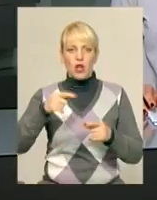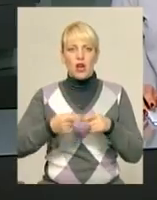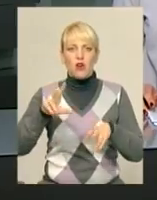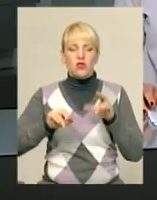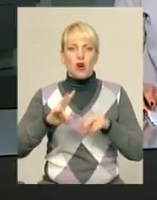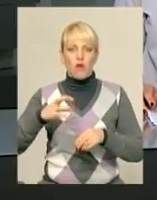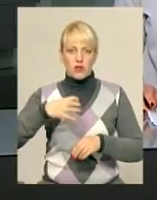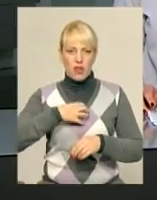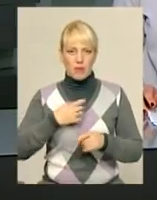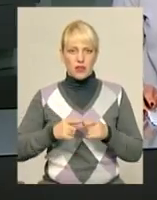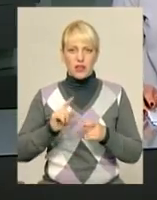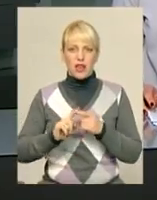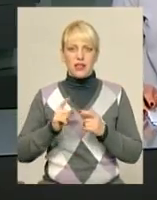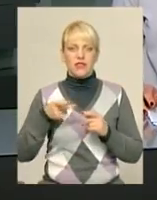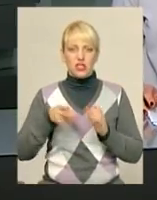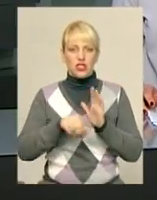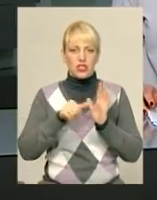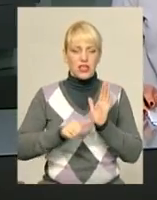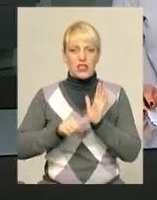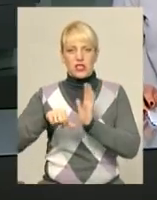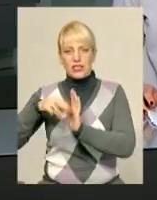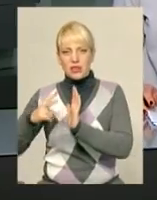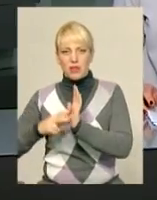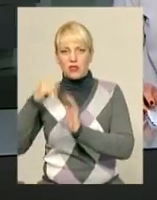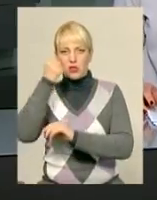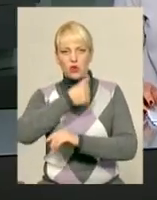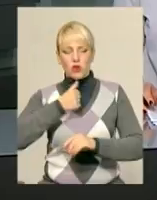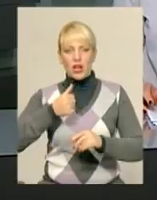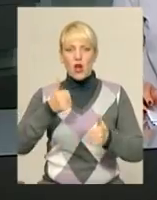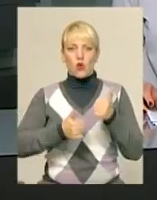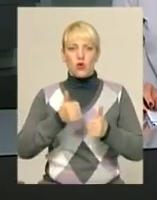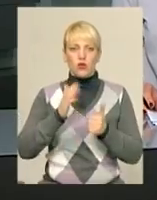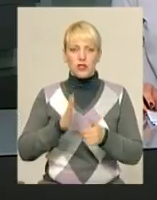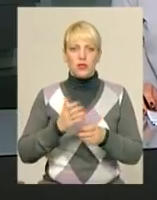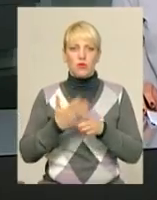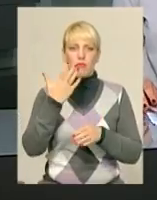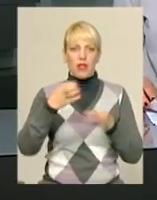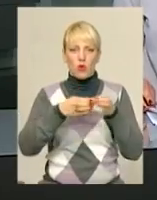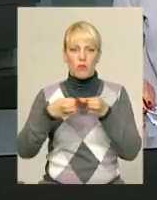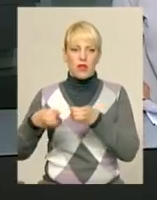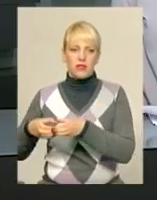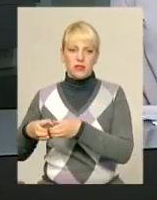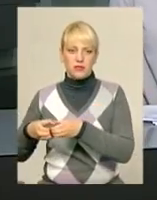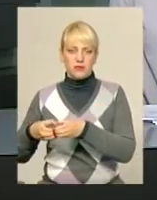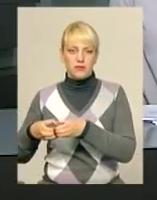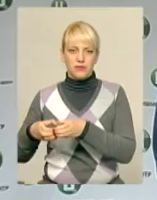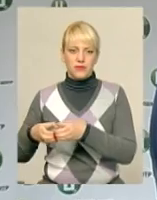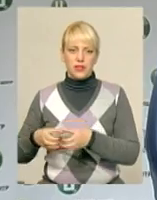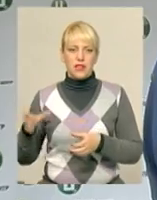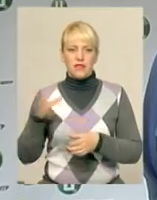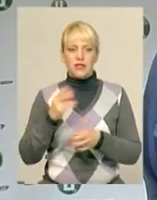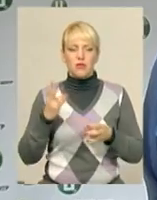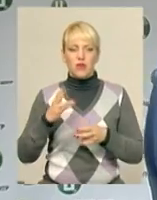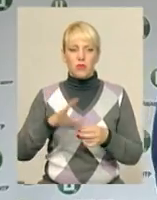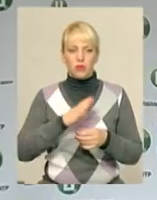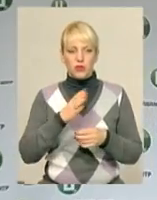на медалі. У сезоні 2016-2017 конкуренцію хмельничанкам складають п'ять команд. Всі мають